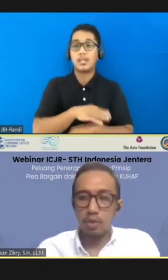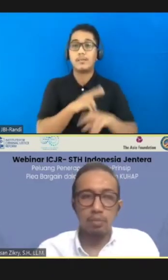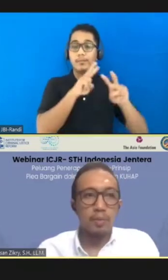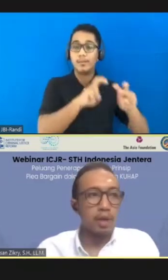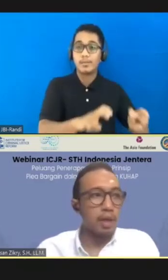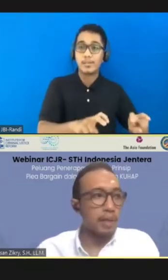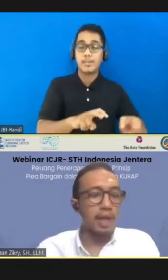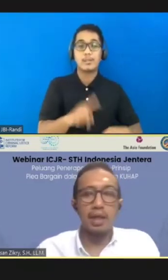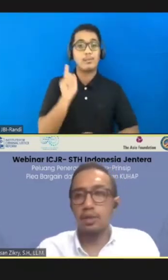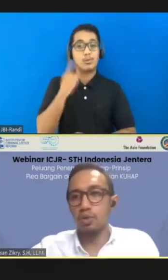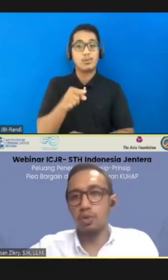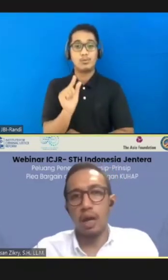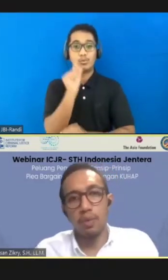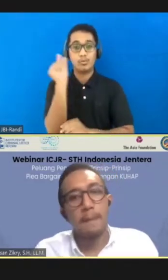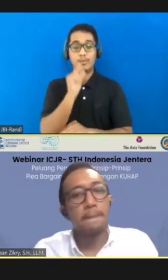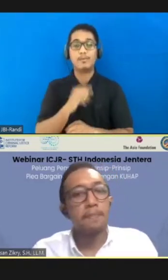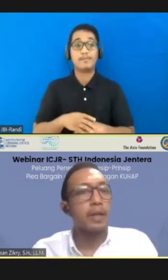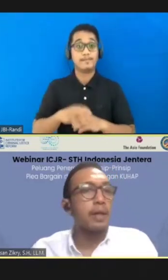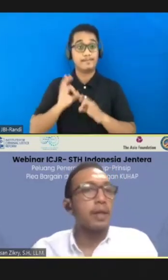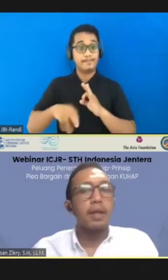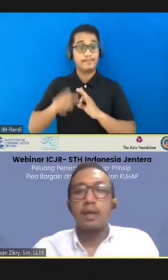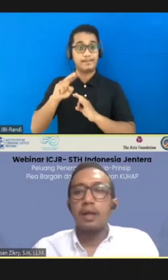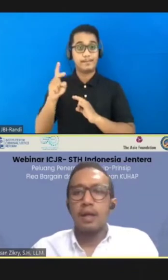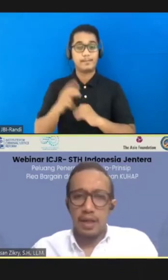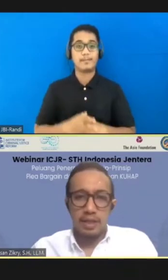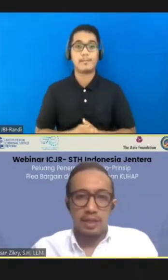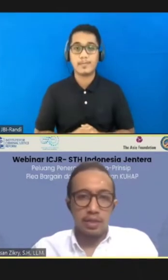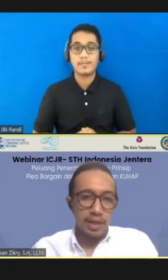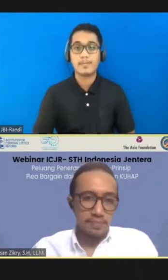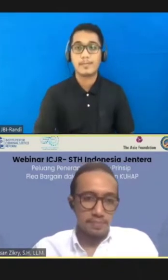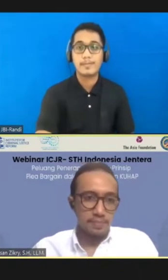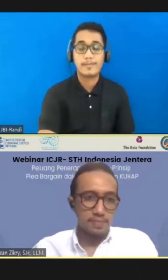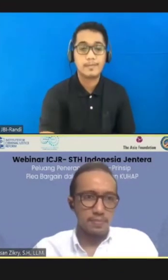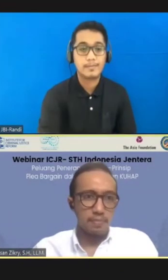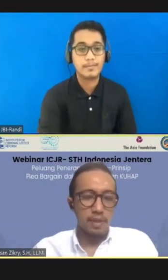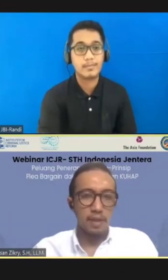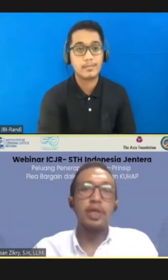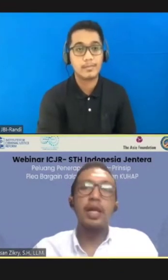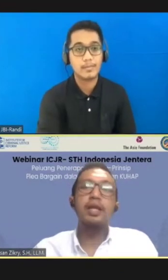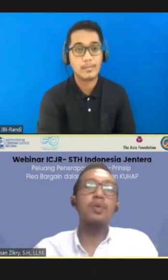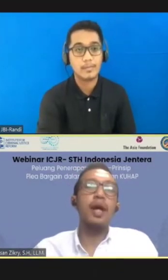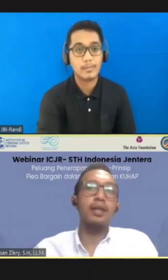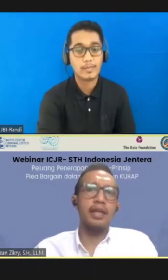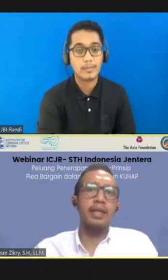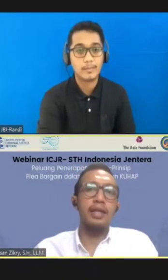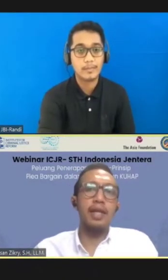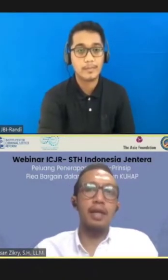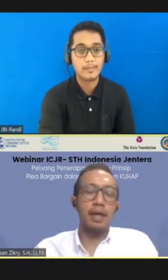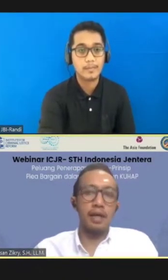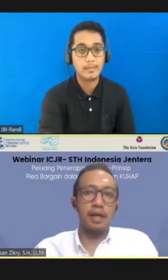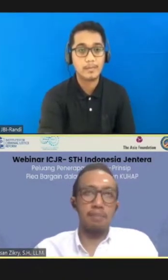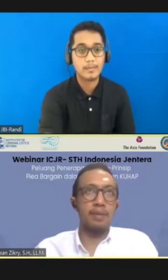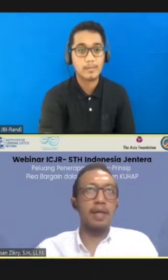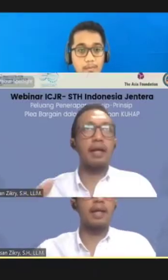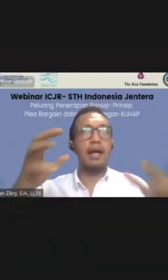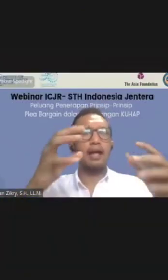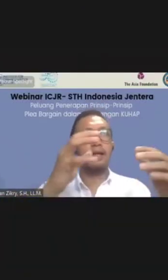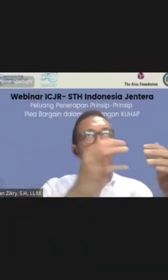dan penuntut umum itu adalah perkara yang di atas 7 tahun. Oke, selanjutnya. Kemudian kedua, ini yang